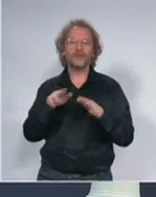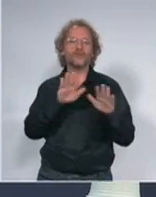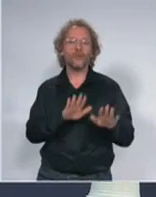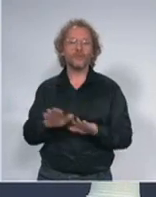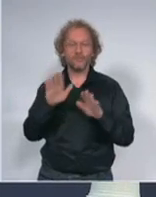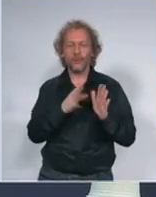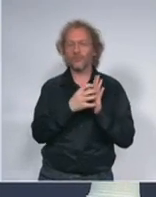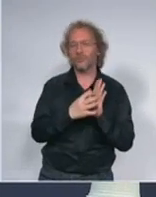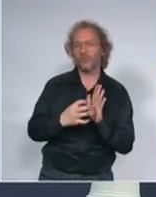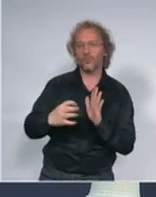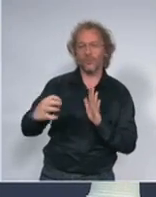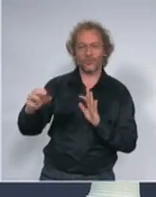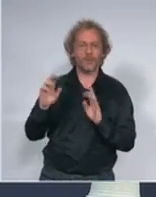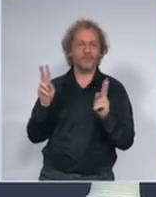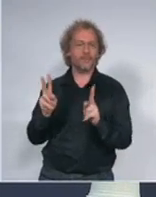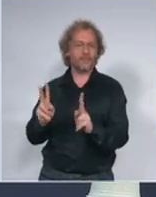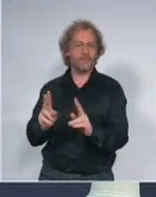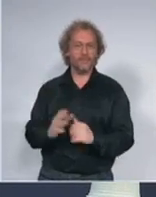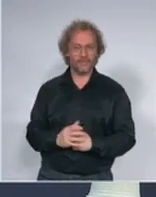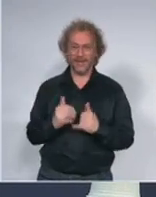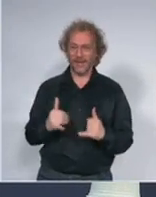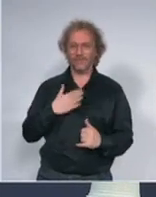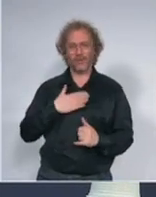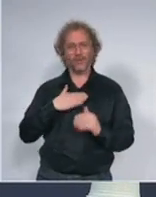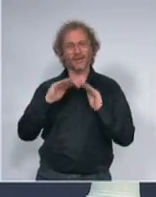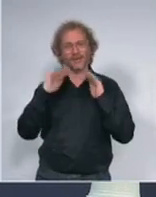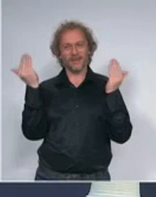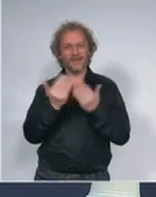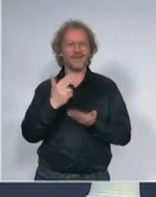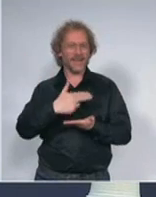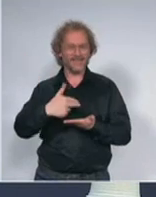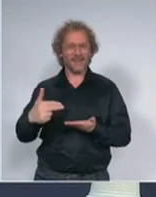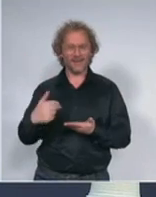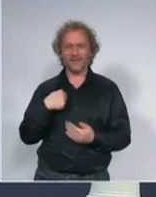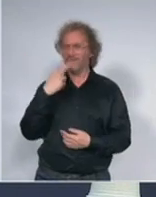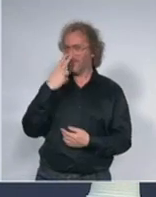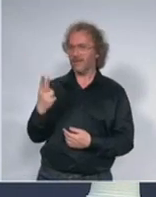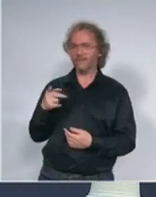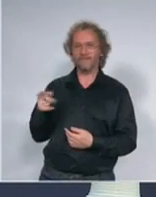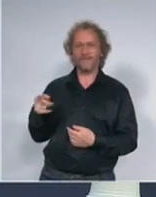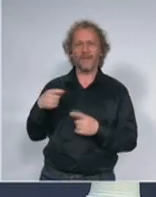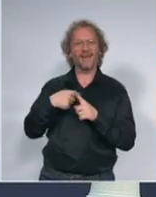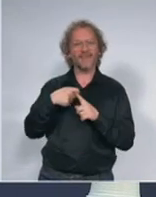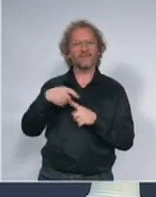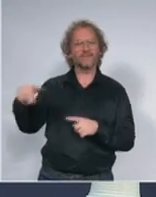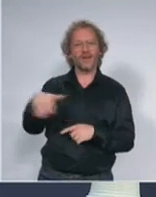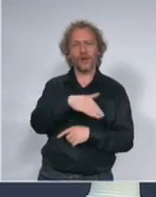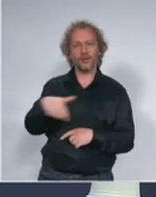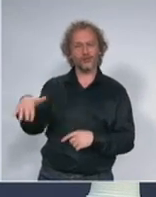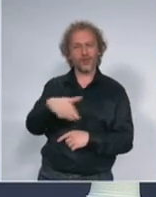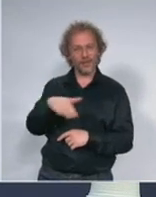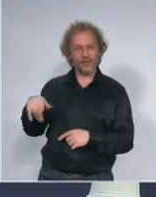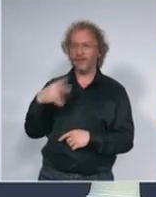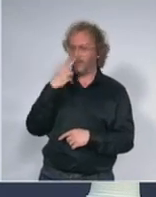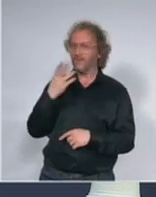kabineta na Kneza Miloša i kada idem po gradu i vidim